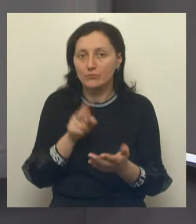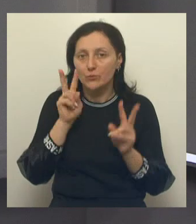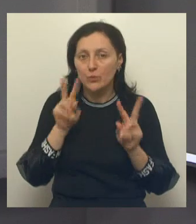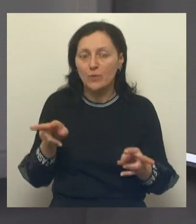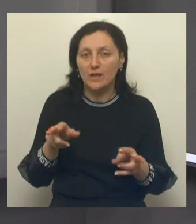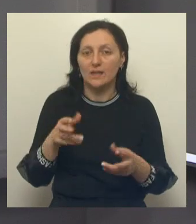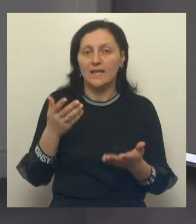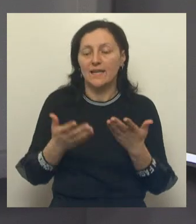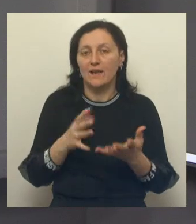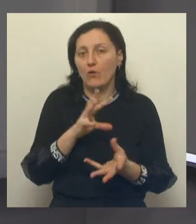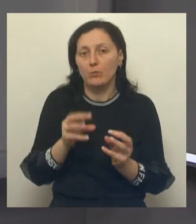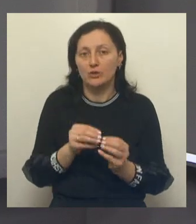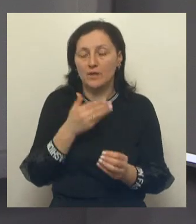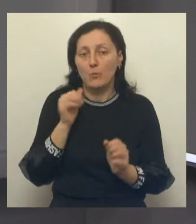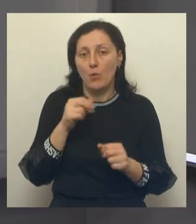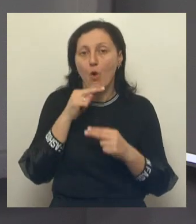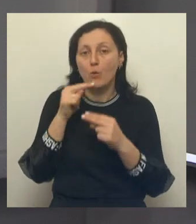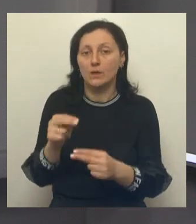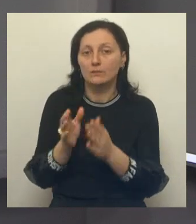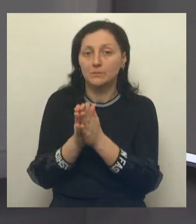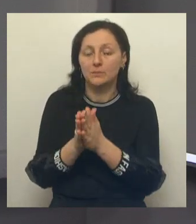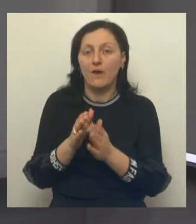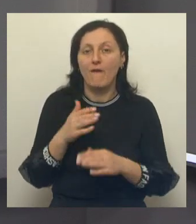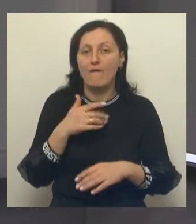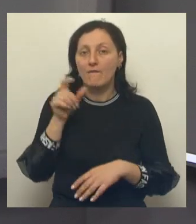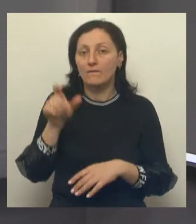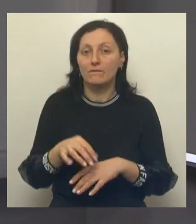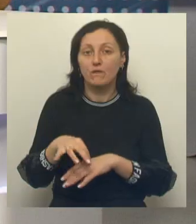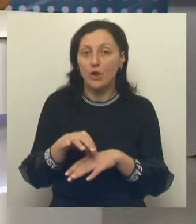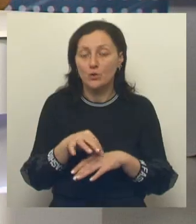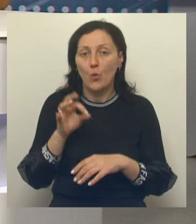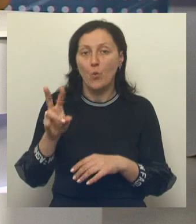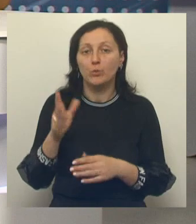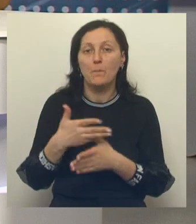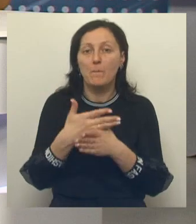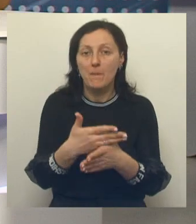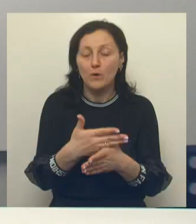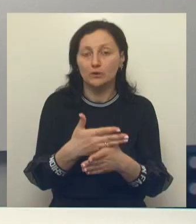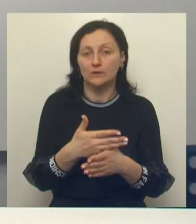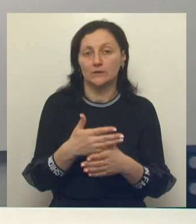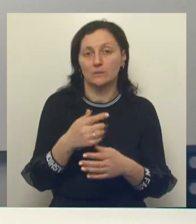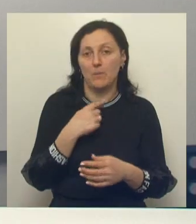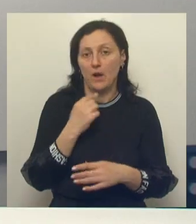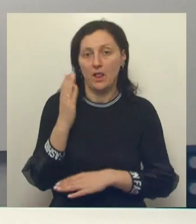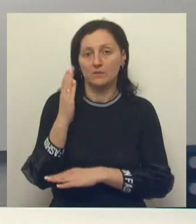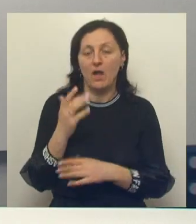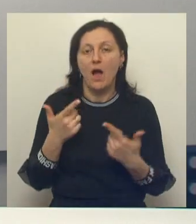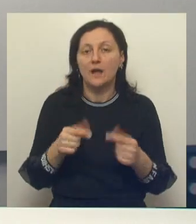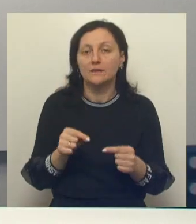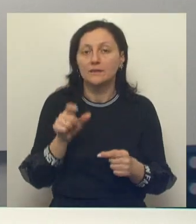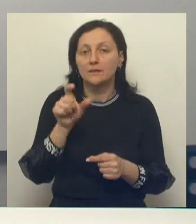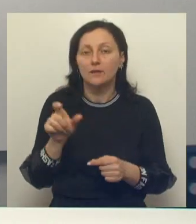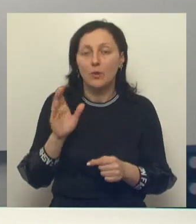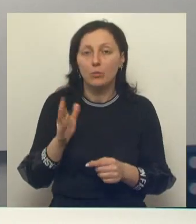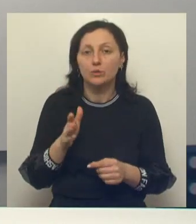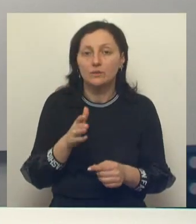технической возможности, они могут обратиться к волонтеру, и волонтер поможет пройти это голосование. А где они будут работать? То есть вот как